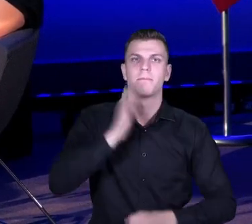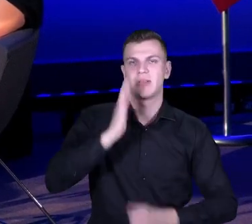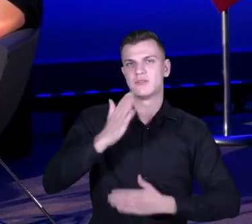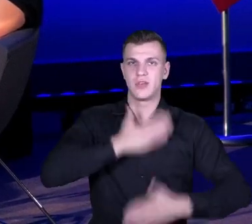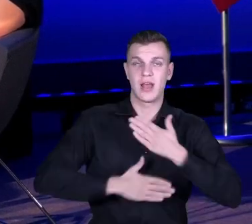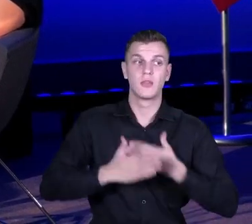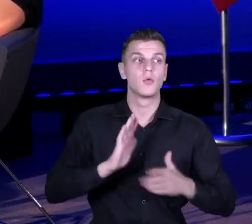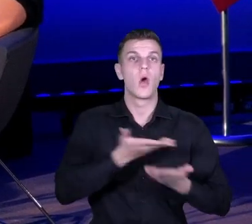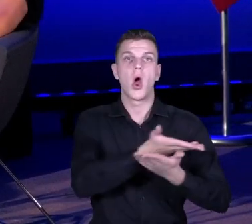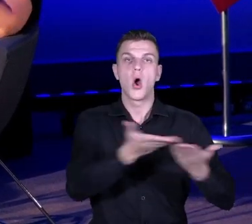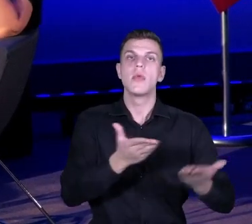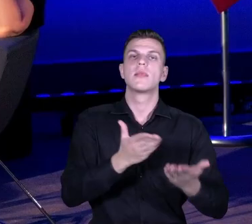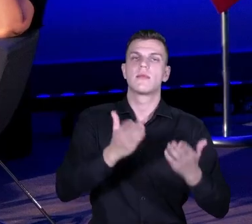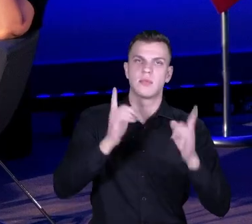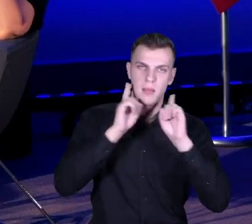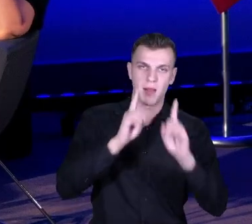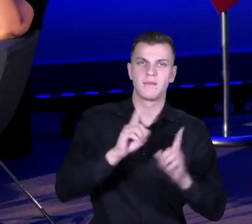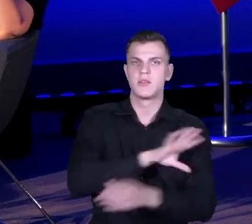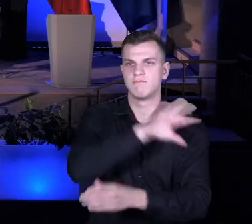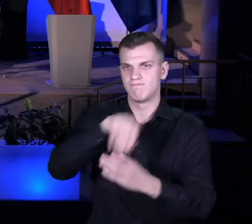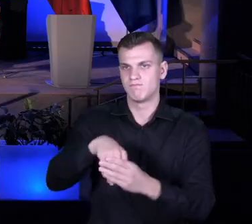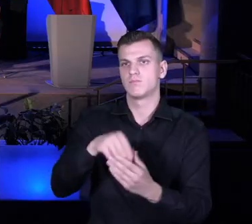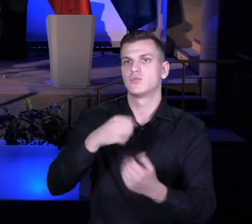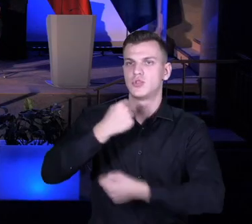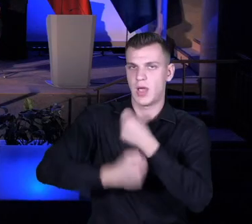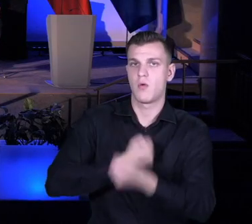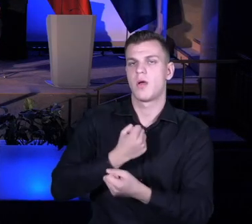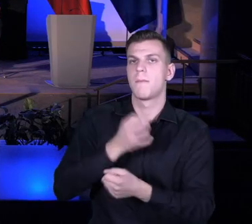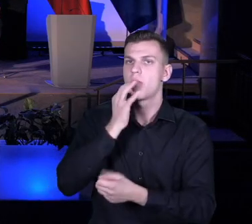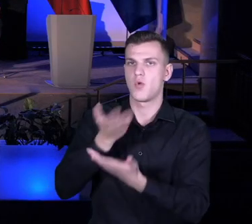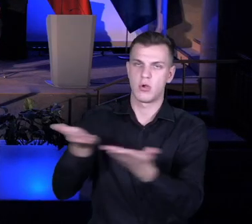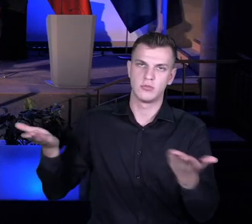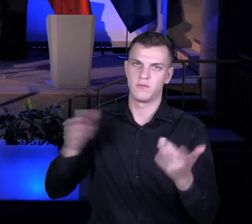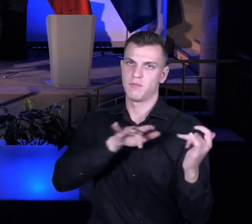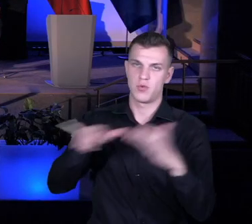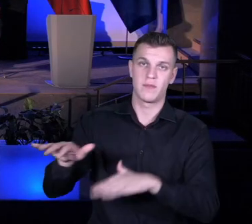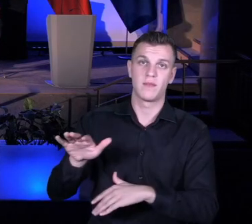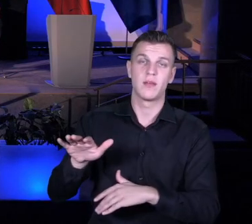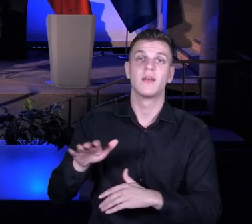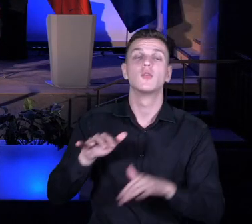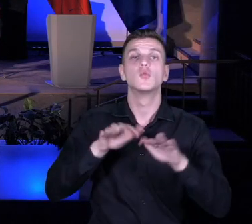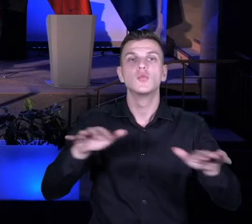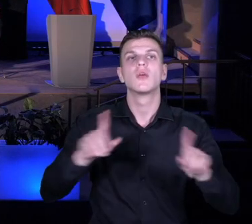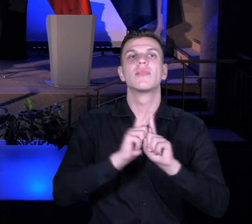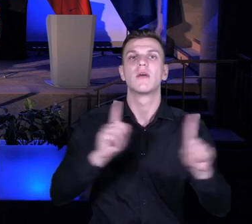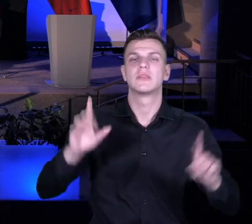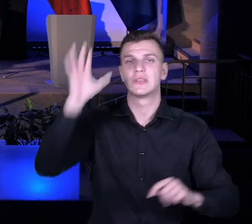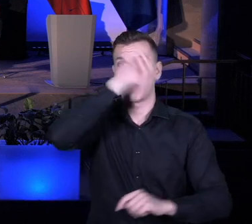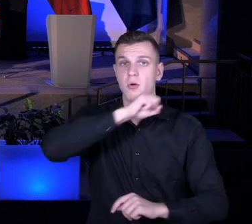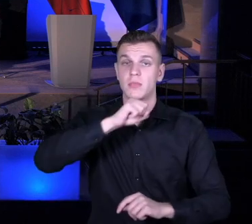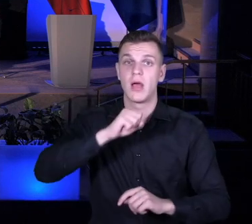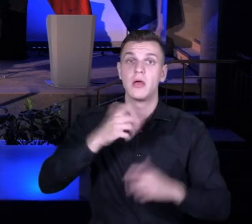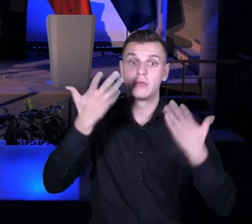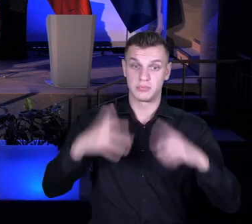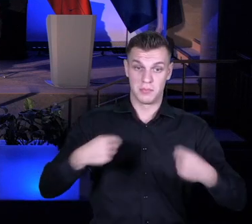ważnymi osobami w życiu młodych ludzi, bo my często o tym zapominamy, że my mamy ogromny wpływ, jak będzie wyglądało życie